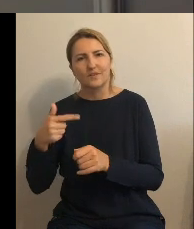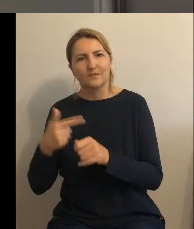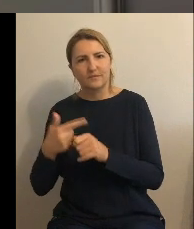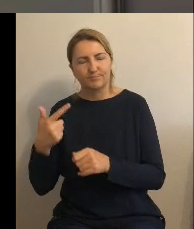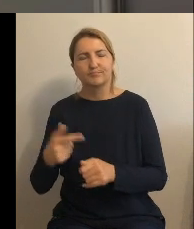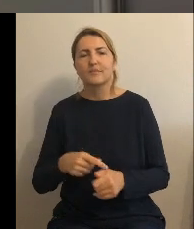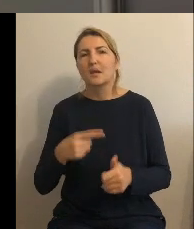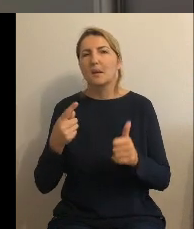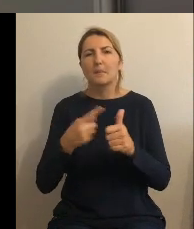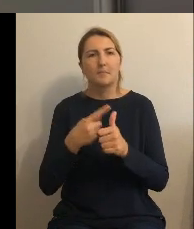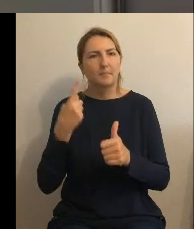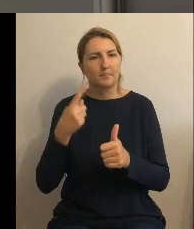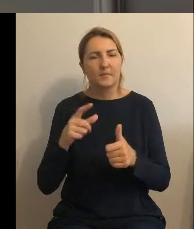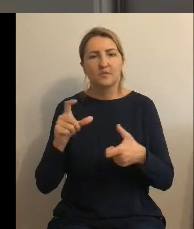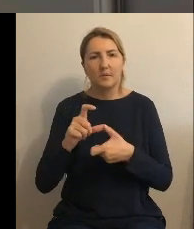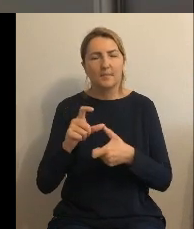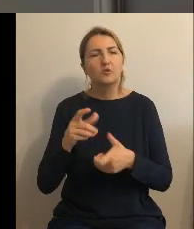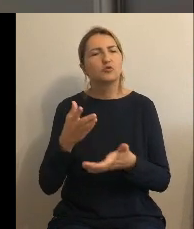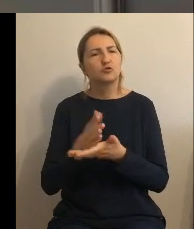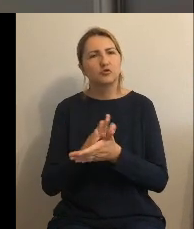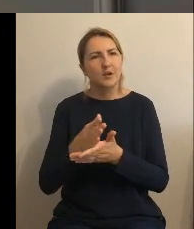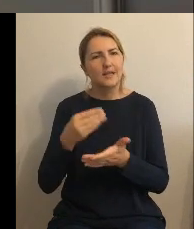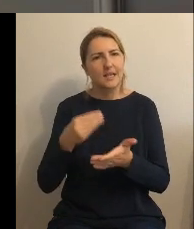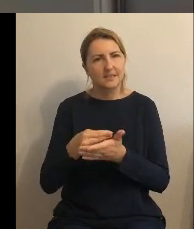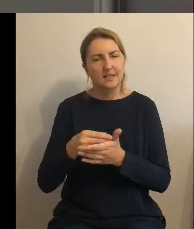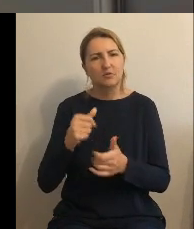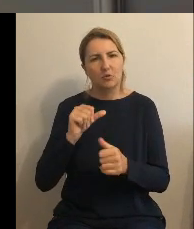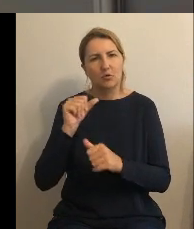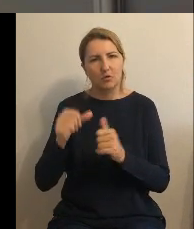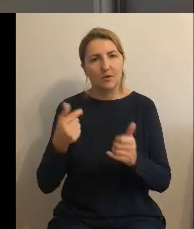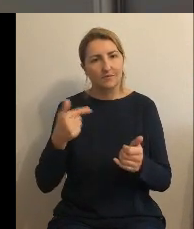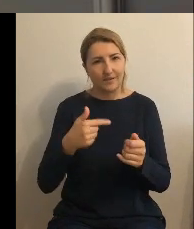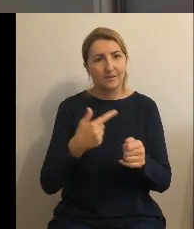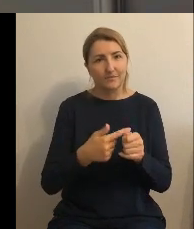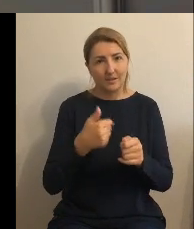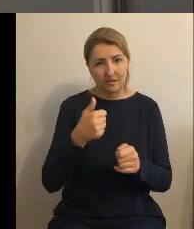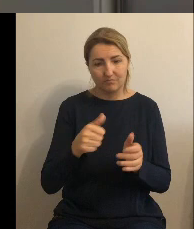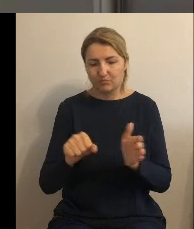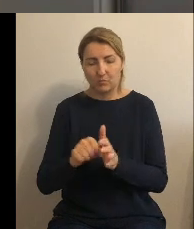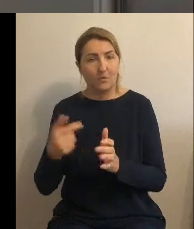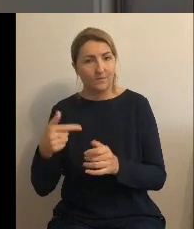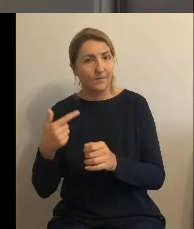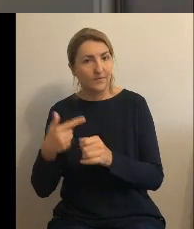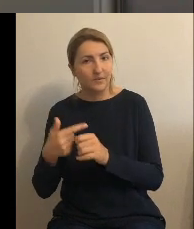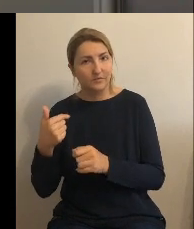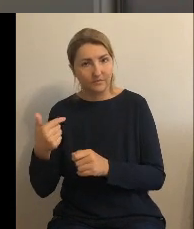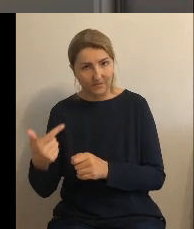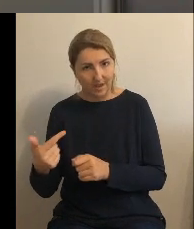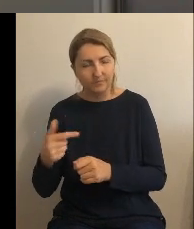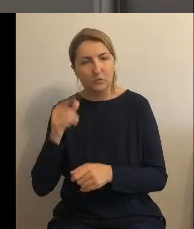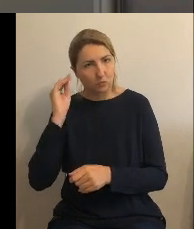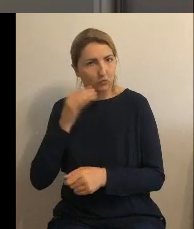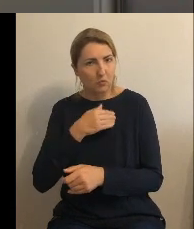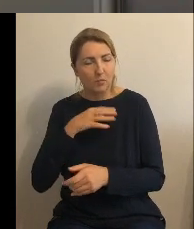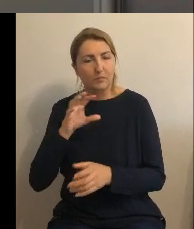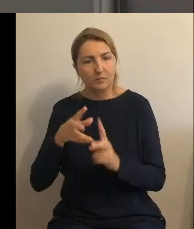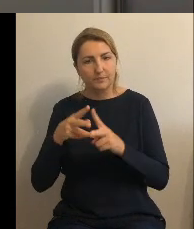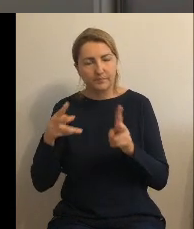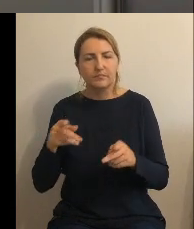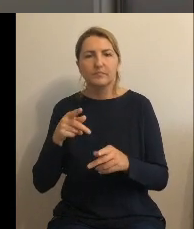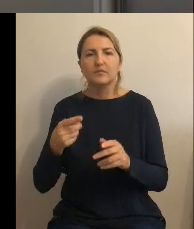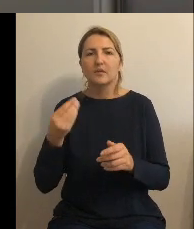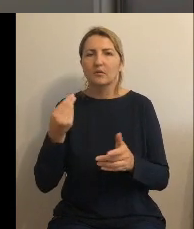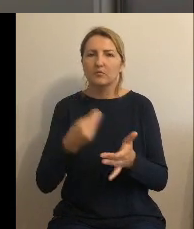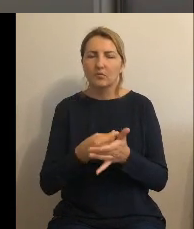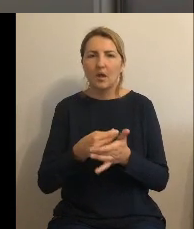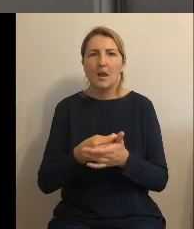paliwa w gminie Gruta w roku szkolnym 2021-2022 ustala się na kwotę punkt pierwszy oleju napędowego 5,40